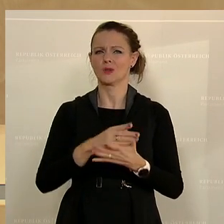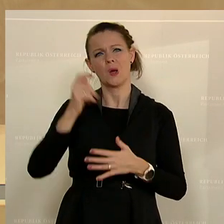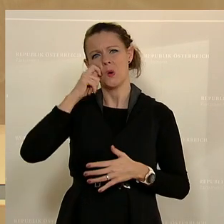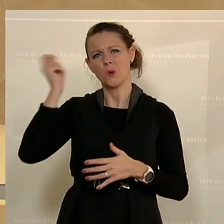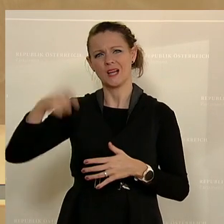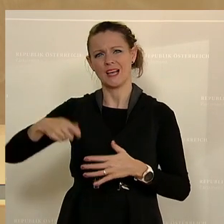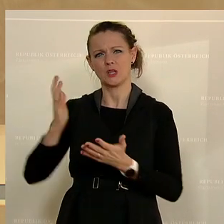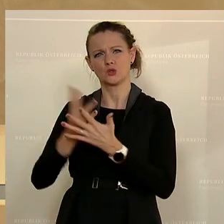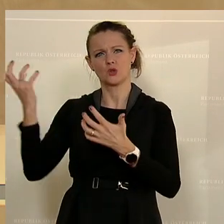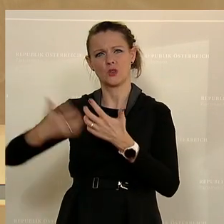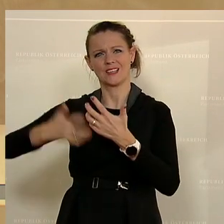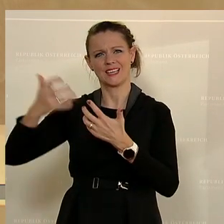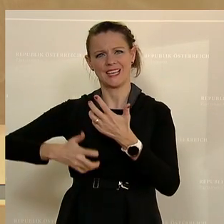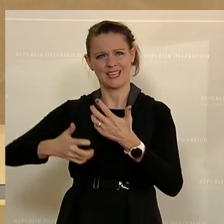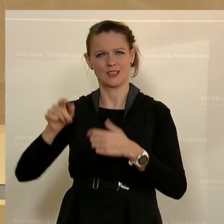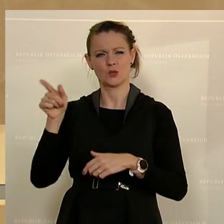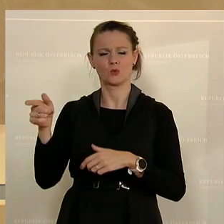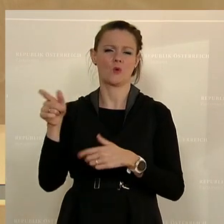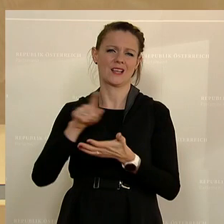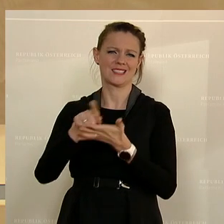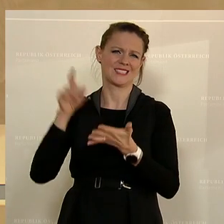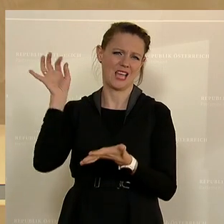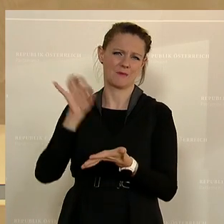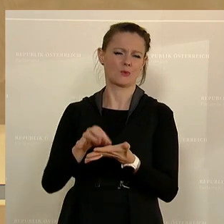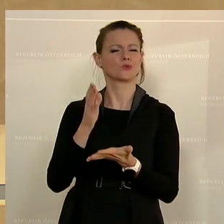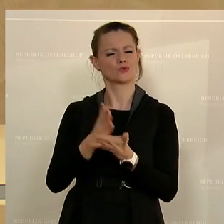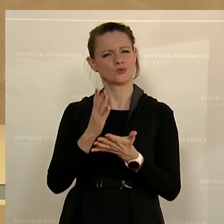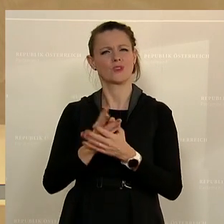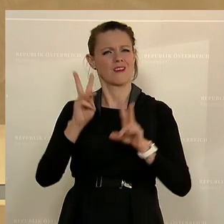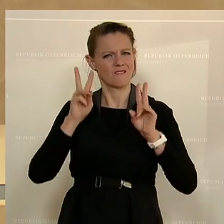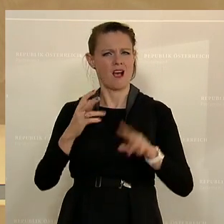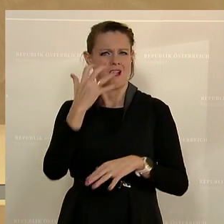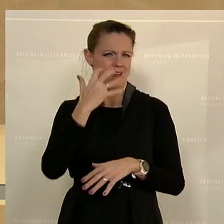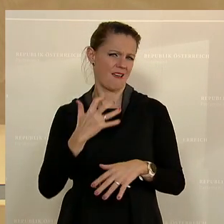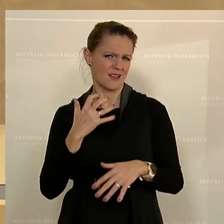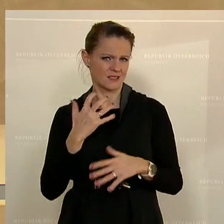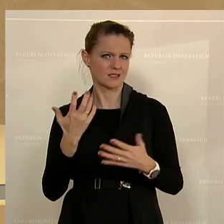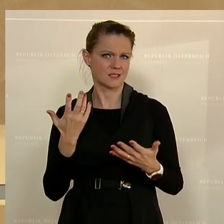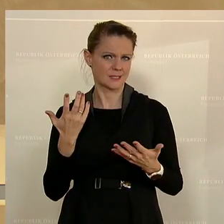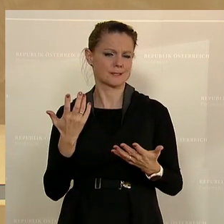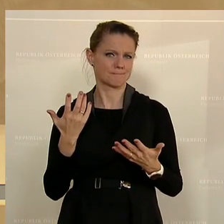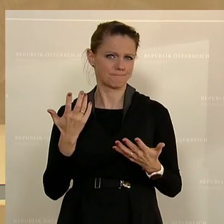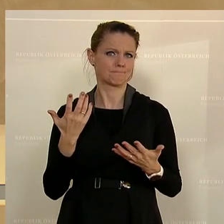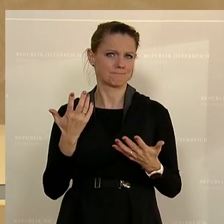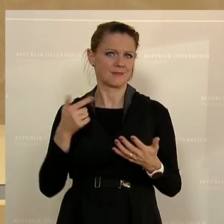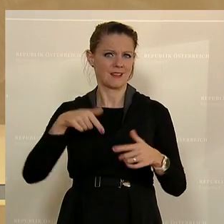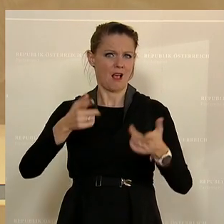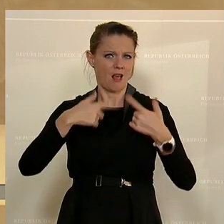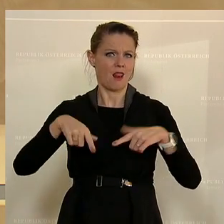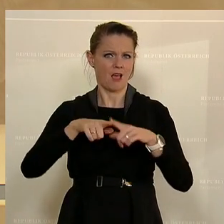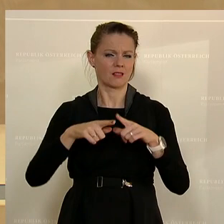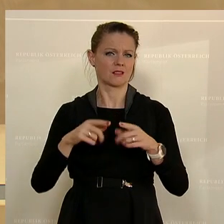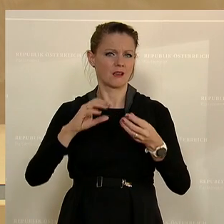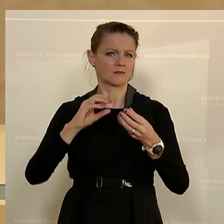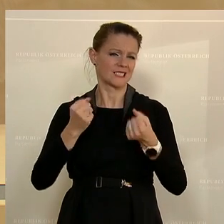tobte, war ein Zeitpunkt, wo es schon wirklich ernsthaft Sicherheitsprobleme in diesem Land gab.